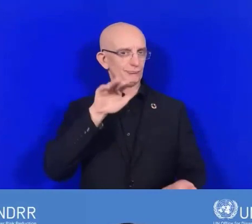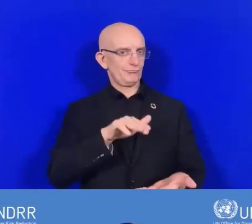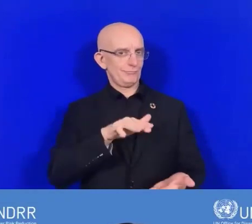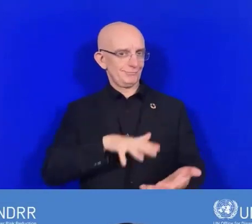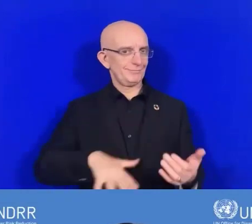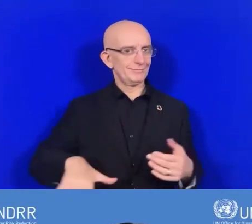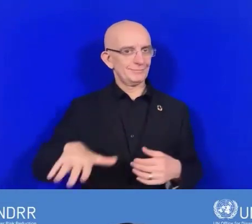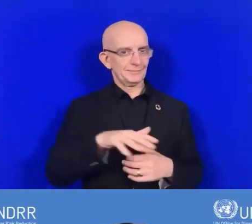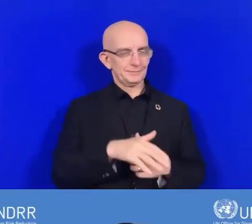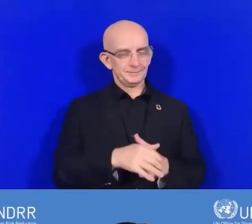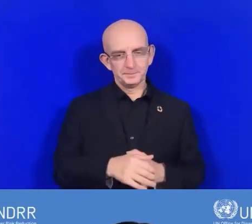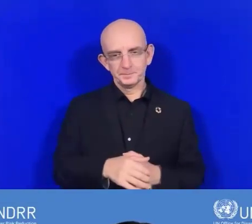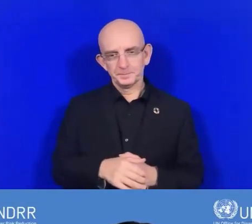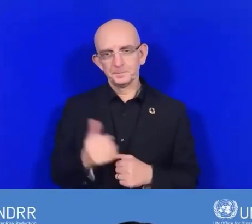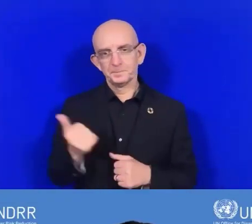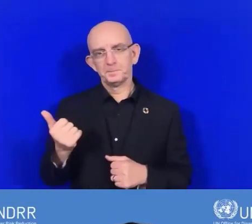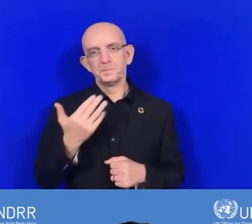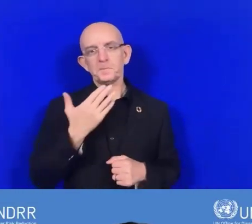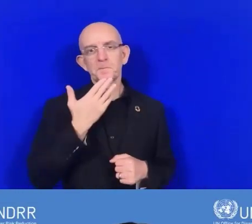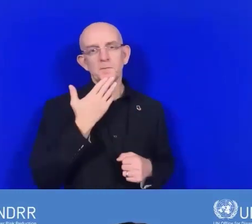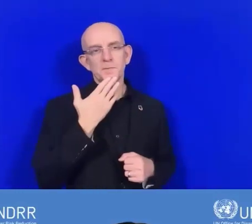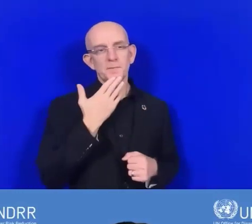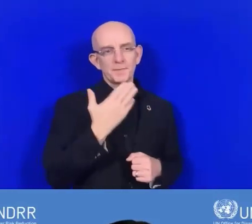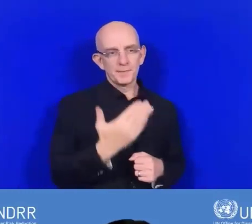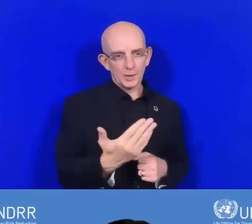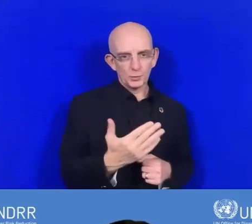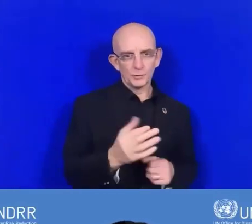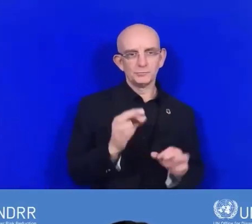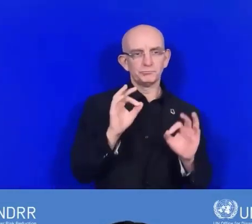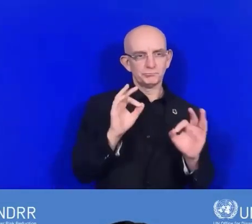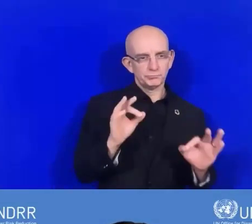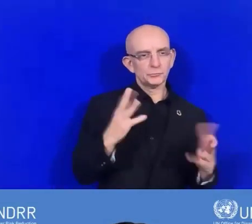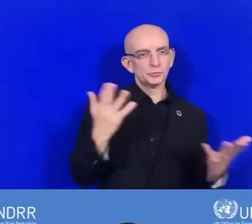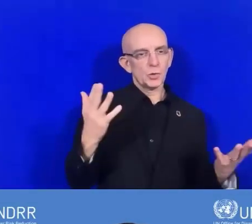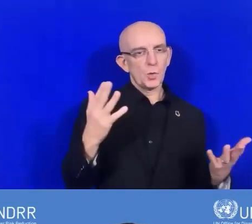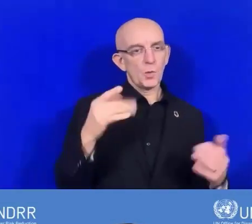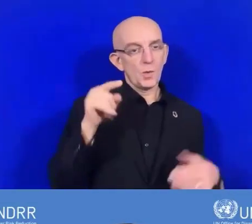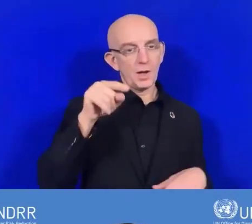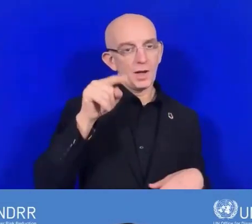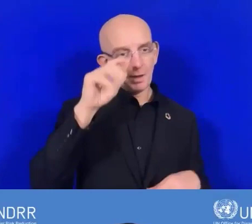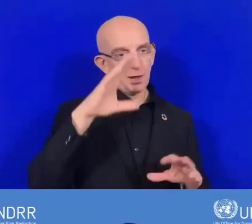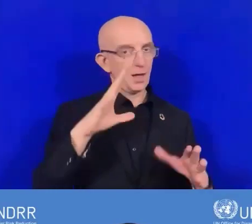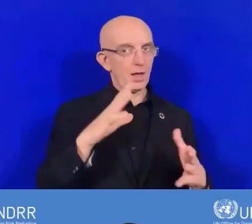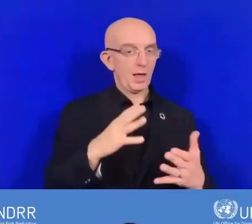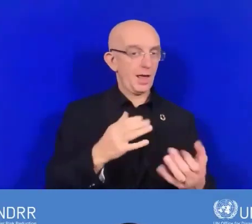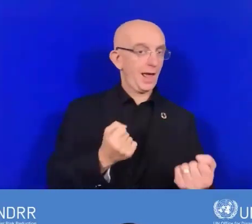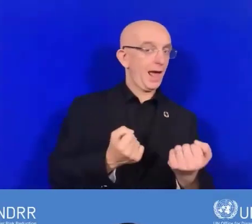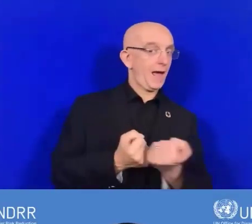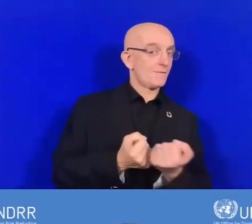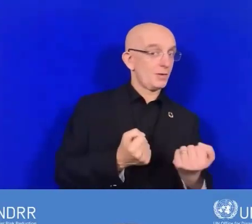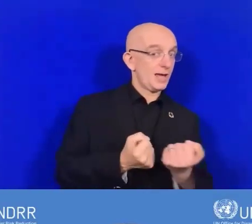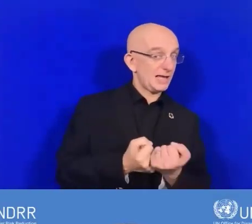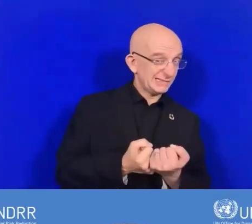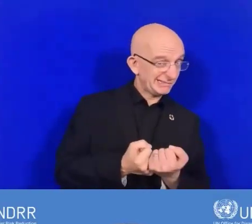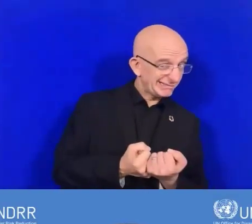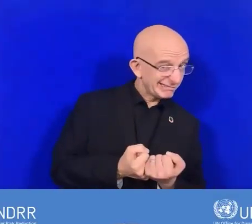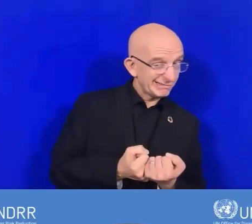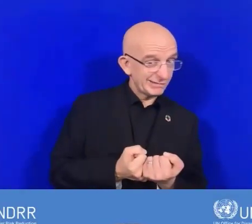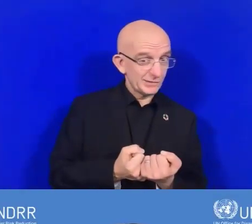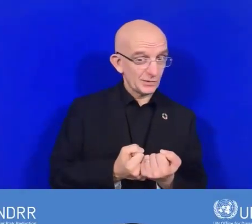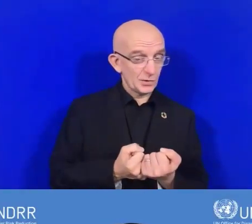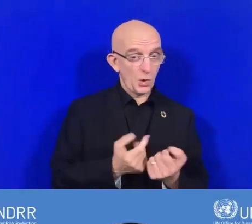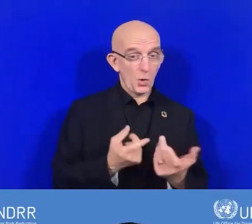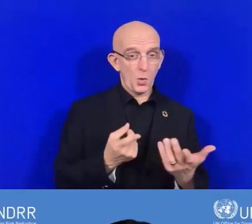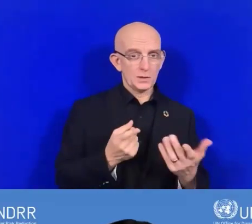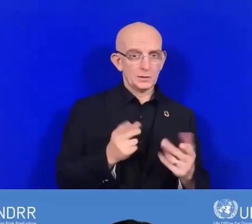Merci. concept, il ne faudrait pas avoir peur de parler ou d'aborder ce point d'entrée